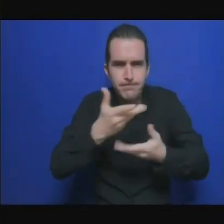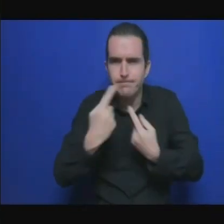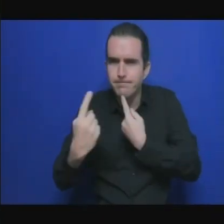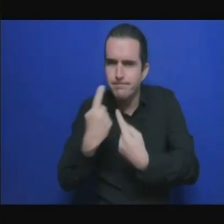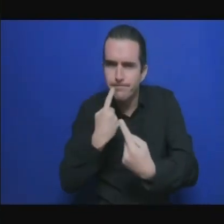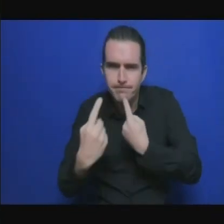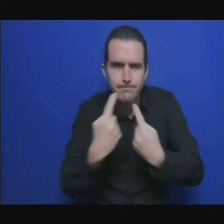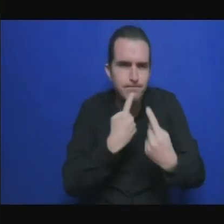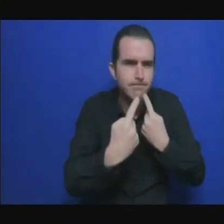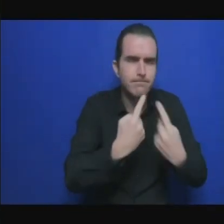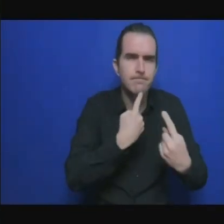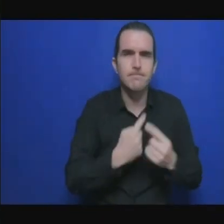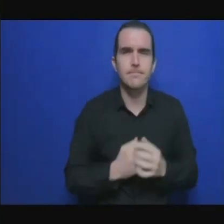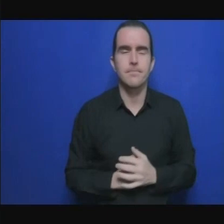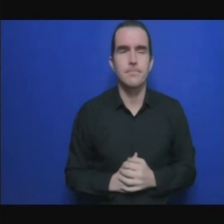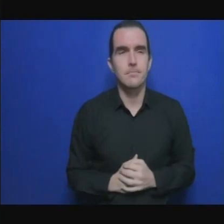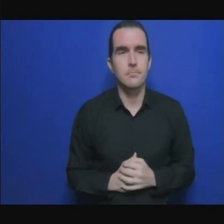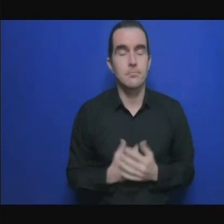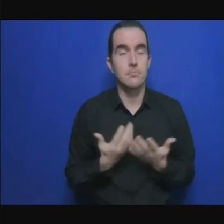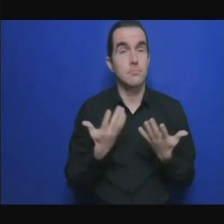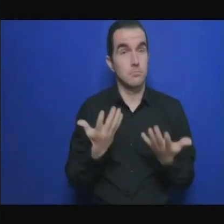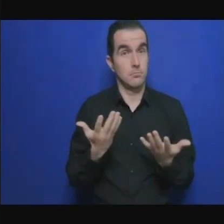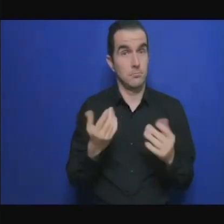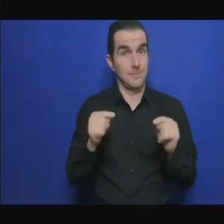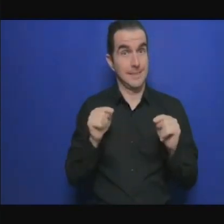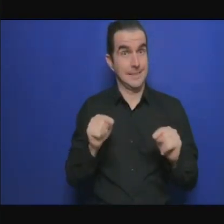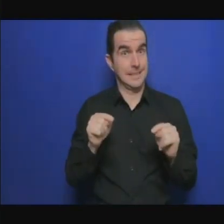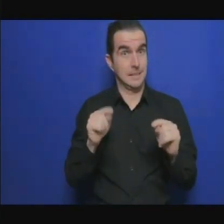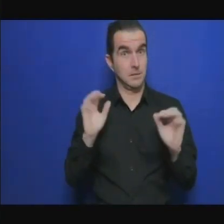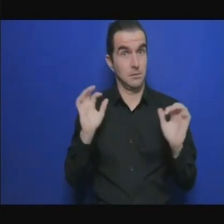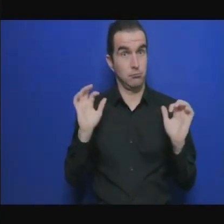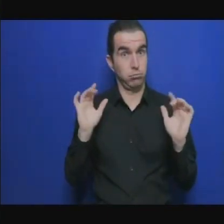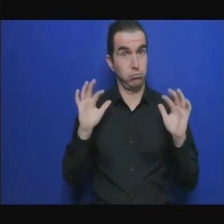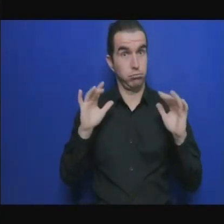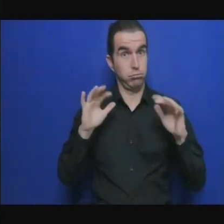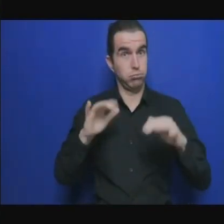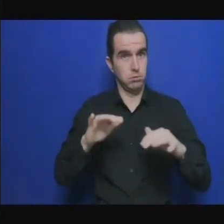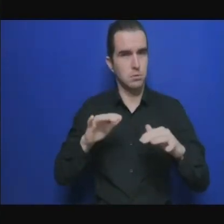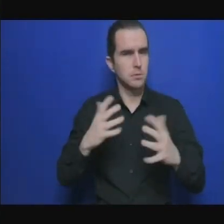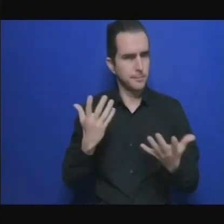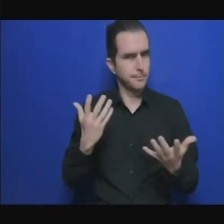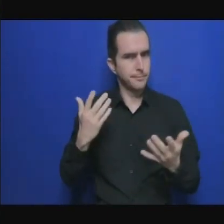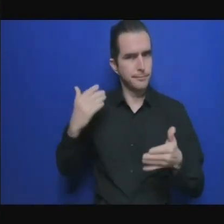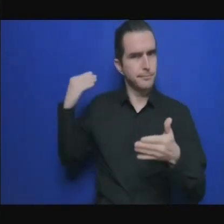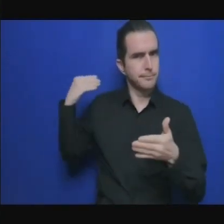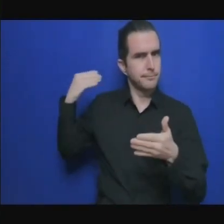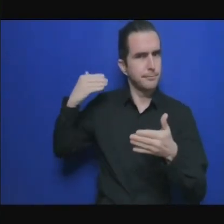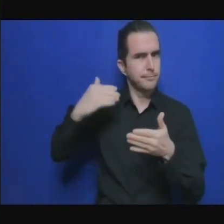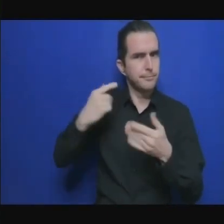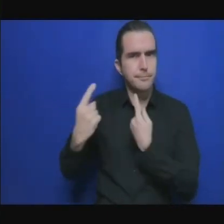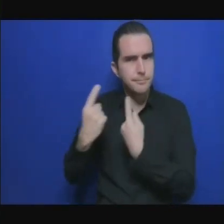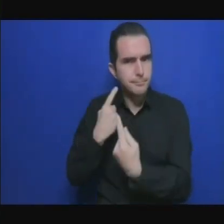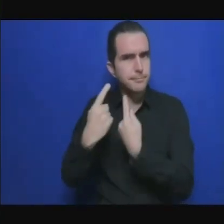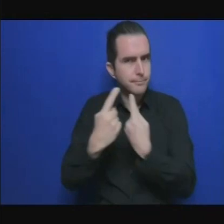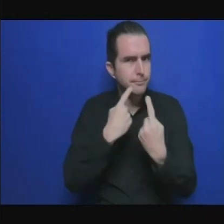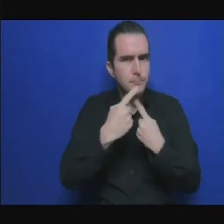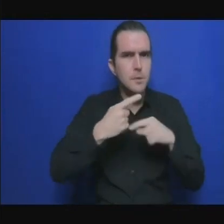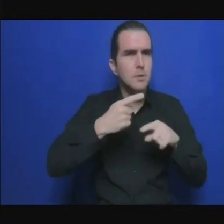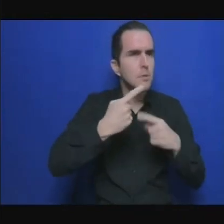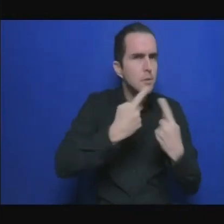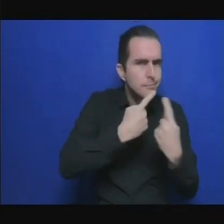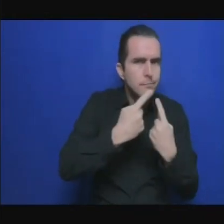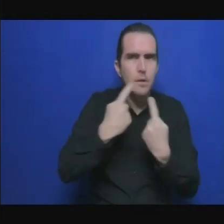Cette manifestation s'inscrit dans les conversations qui sont en cours dans le